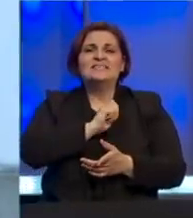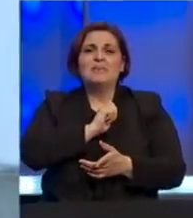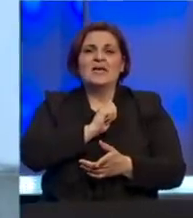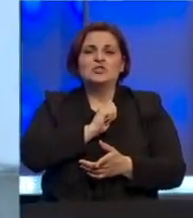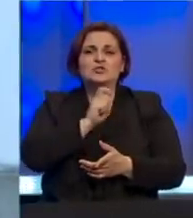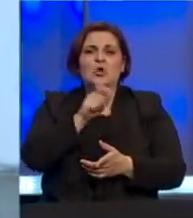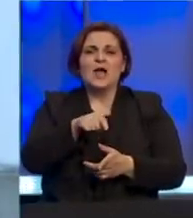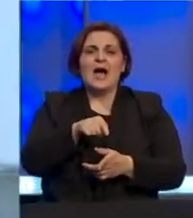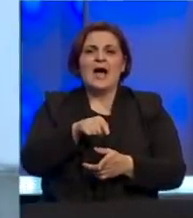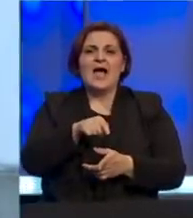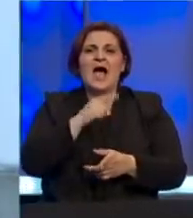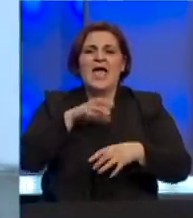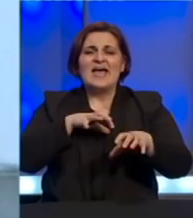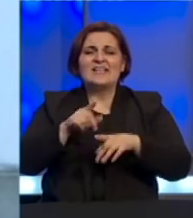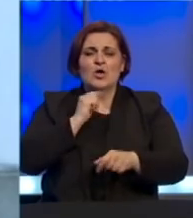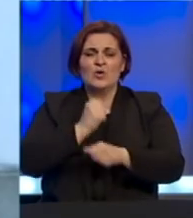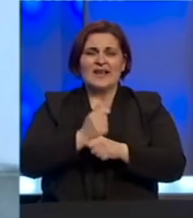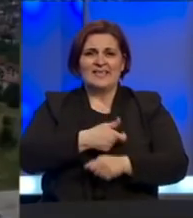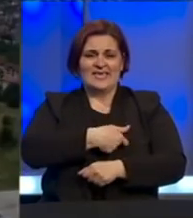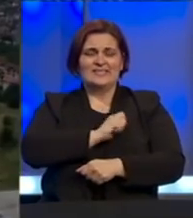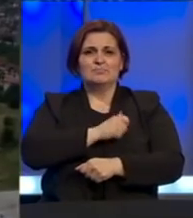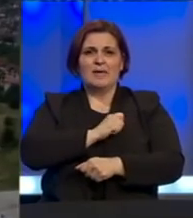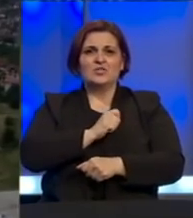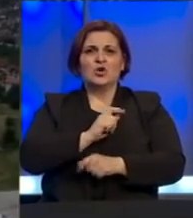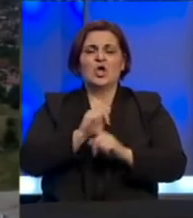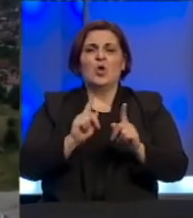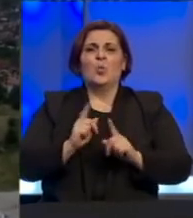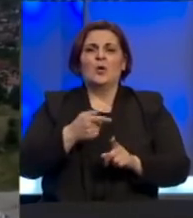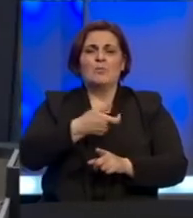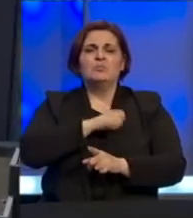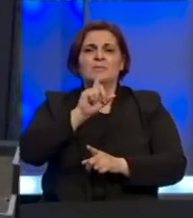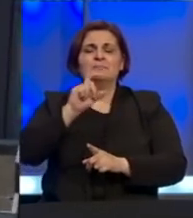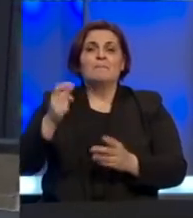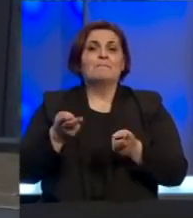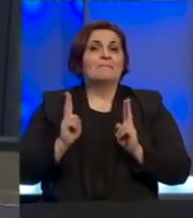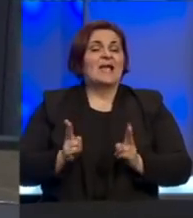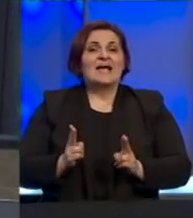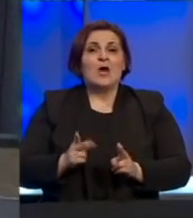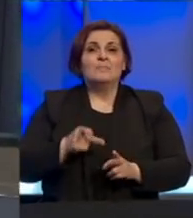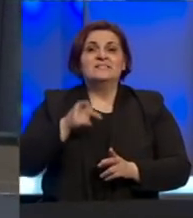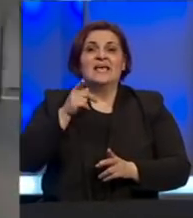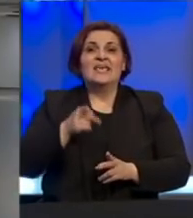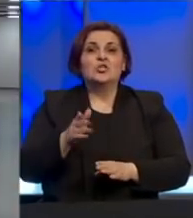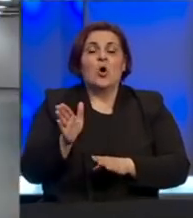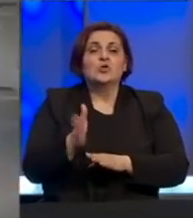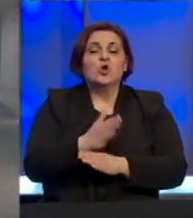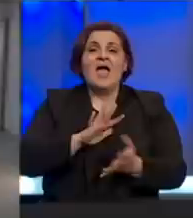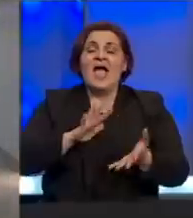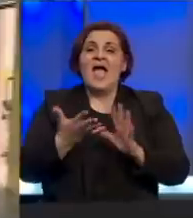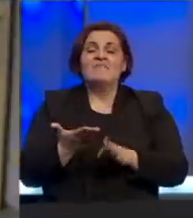radnika, odnosno inspektora koji radi u Republičkom inspektoratu, kako bi se i kod njih otkonala eventualno